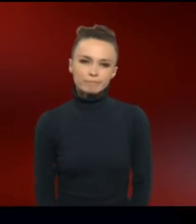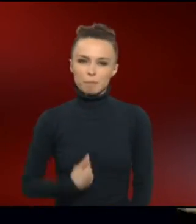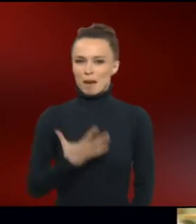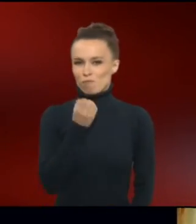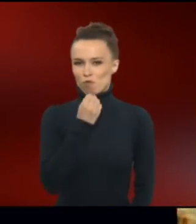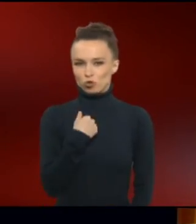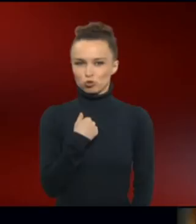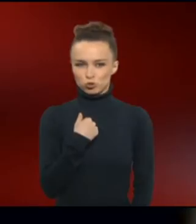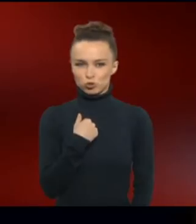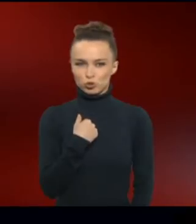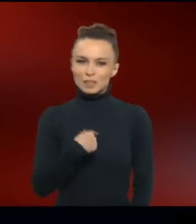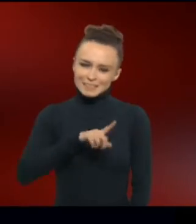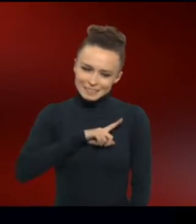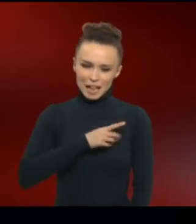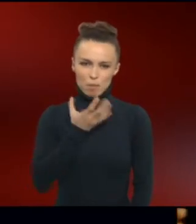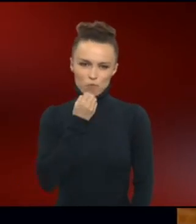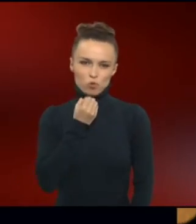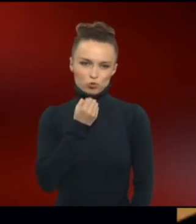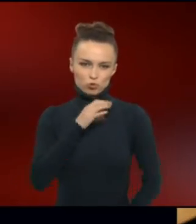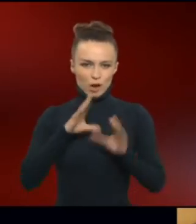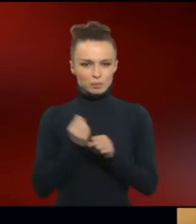Wunsch, das ich gerne selber machen würde.